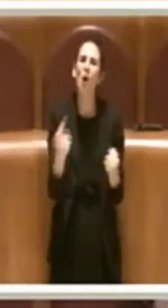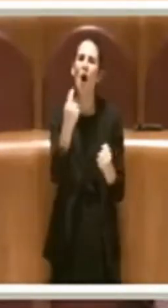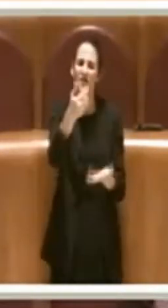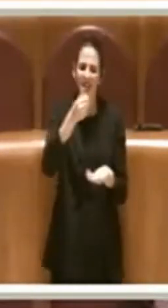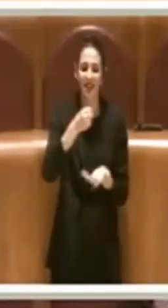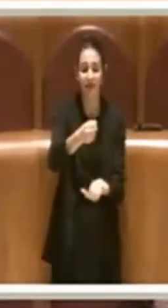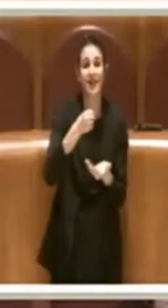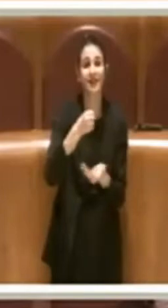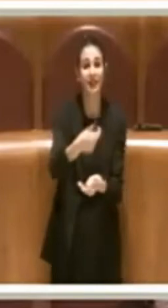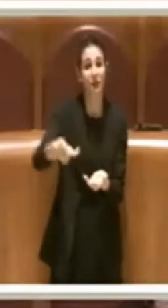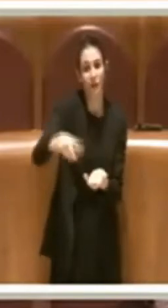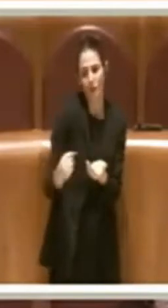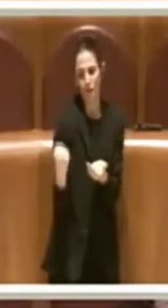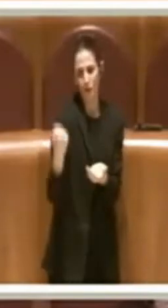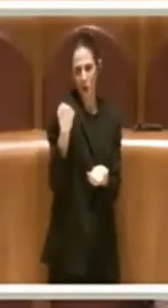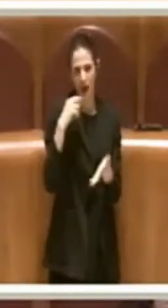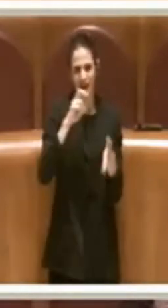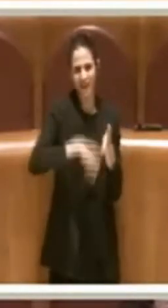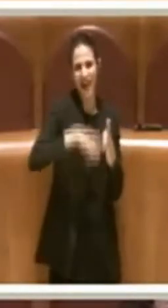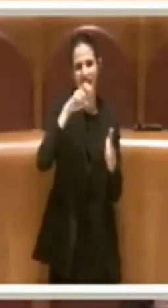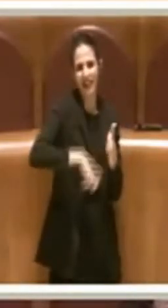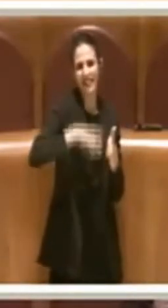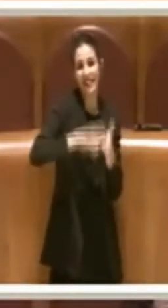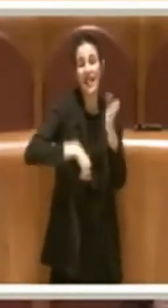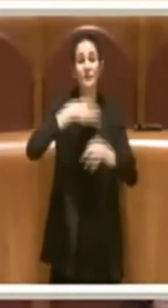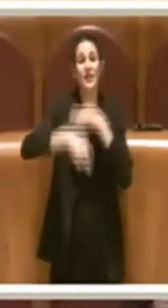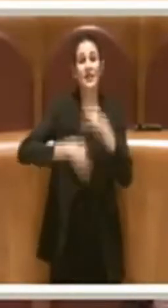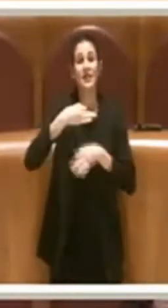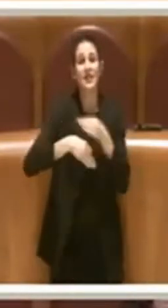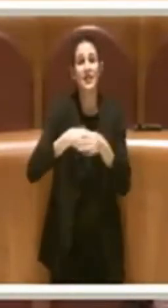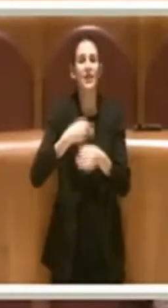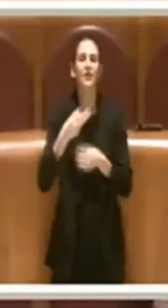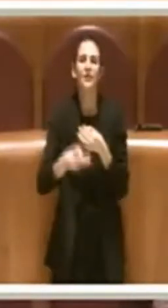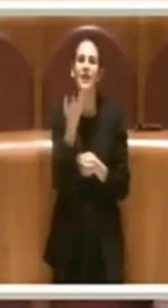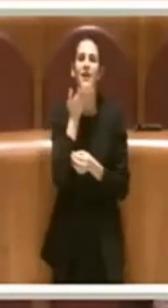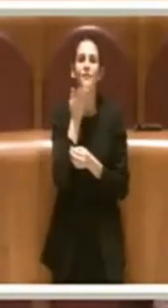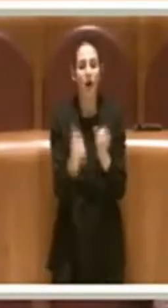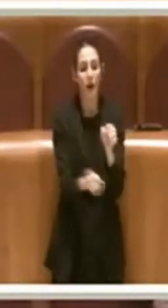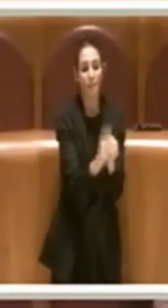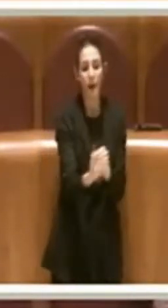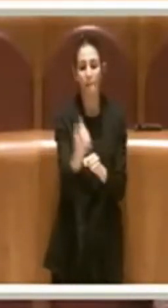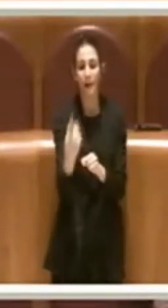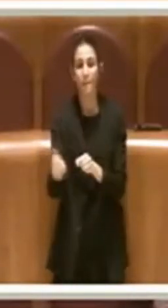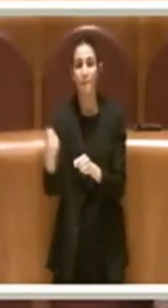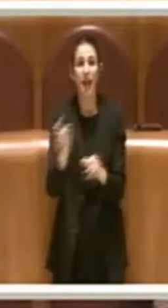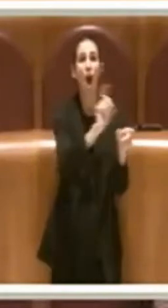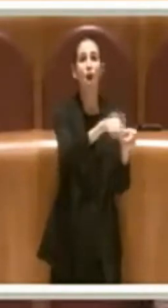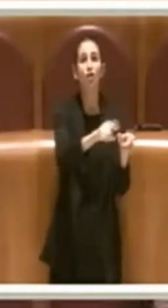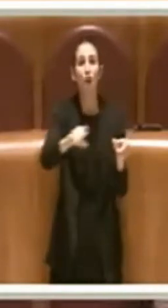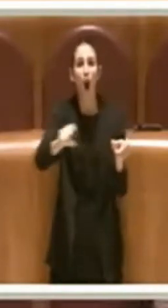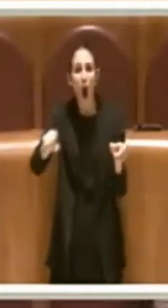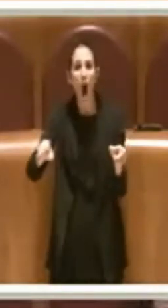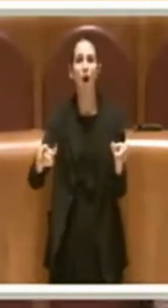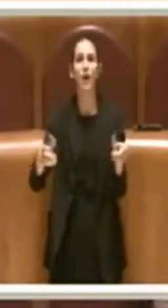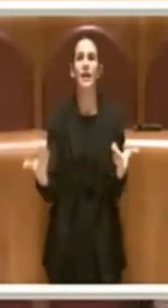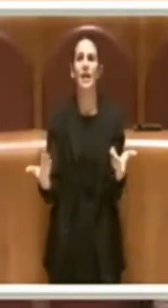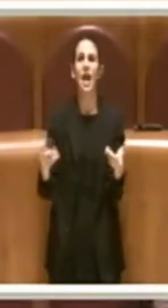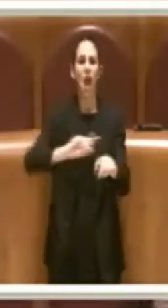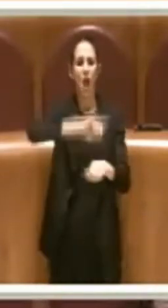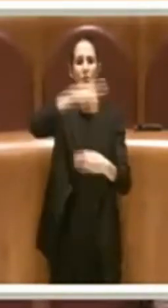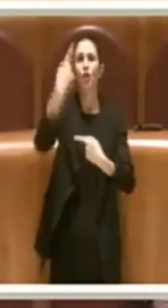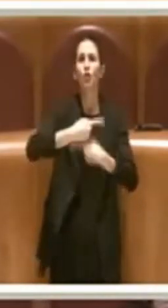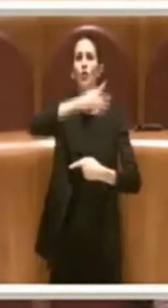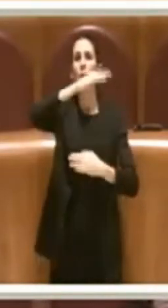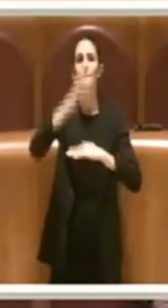fiscale, ossia introduce giochi, continua a introdurre giochi, H24 anche a volte, e lo fa per avere